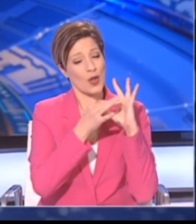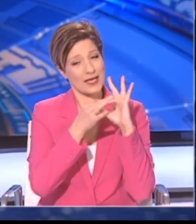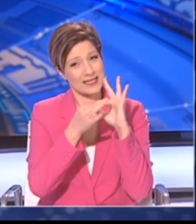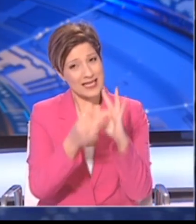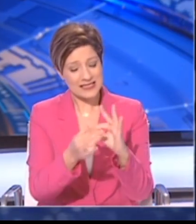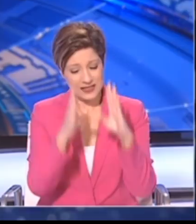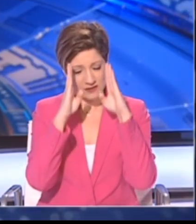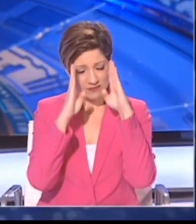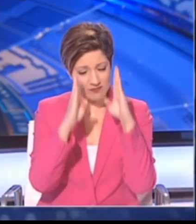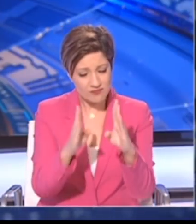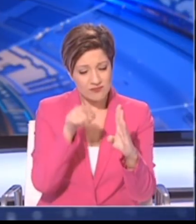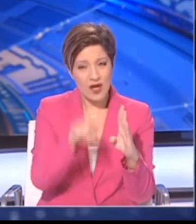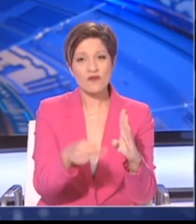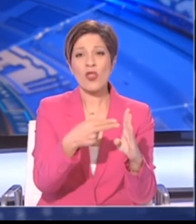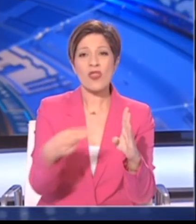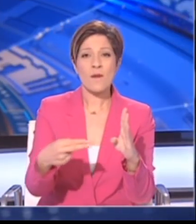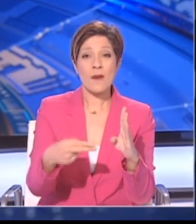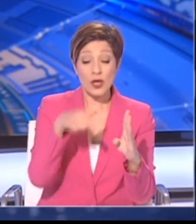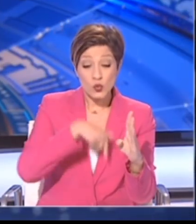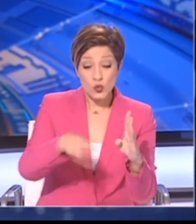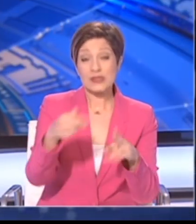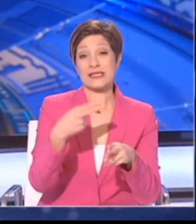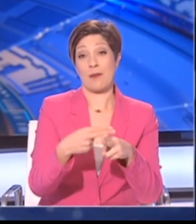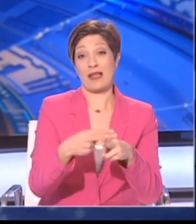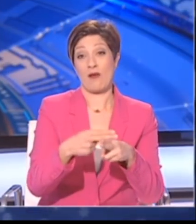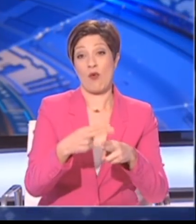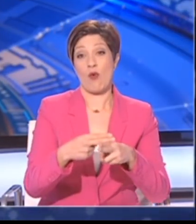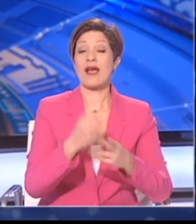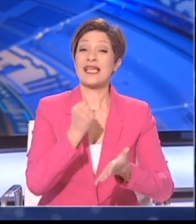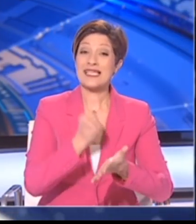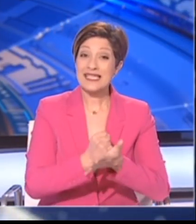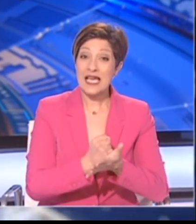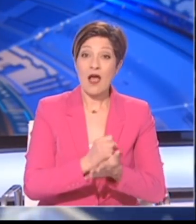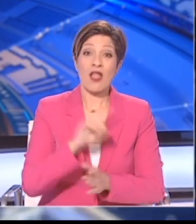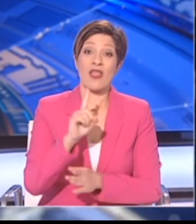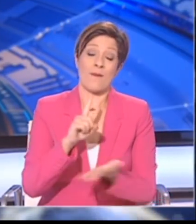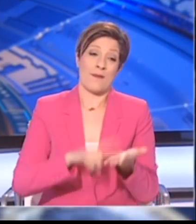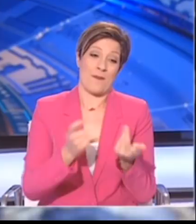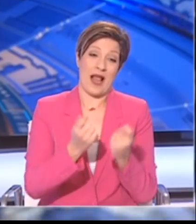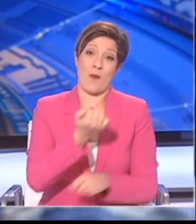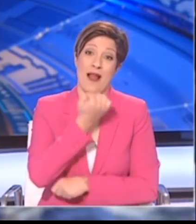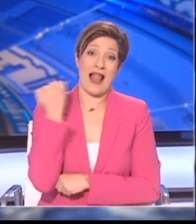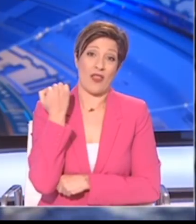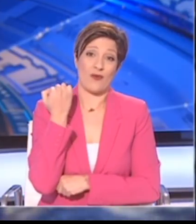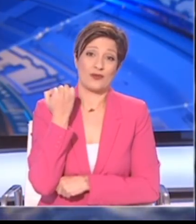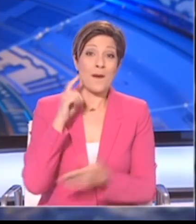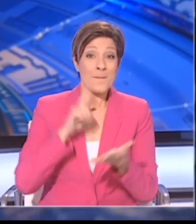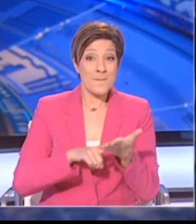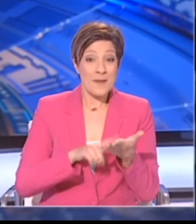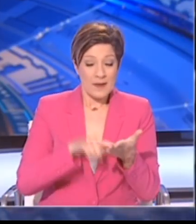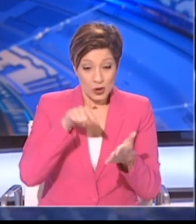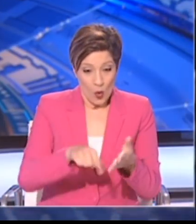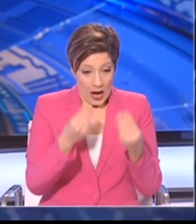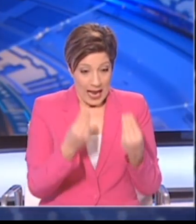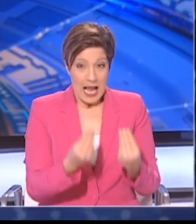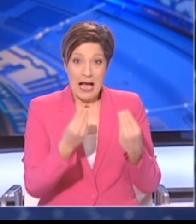ίδια προσήλωση γιατί βρισκόμαστε σε μια κρίσιμη φάση και δεν έχουμε το περιθώριο λάθος. Είναι κρίμα να καταστρέψουμε